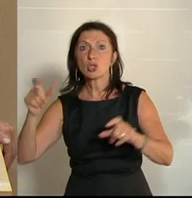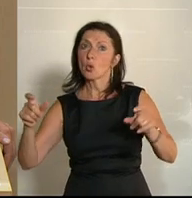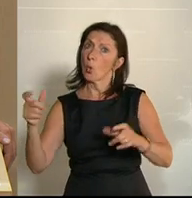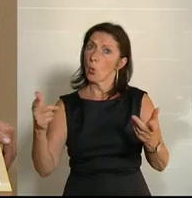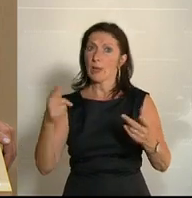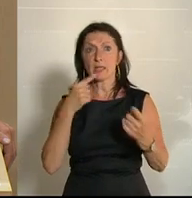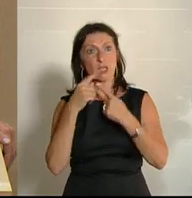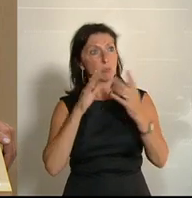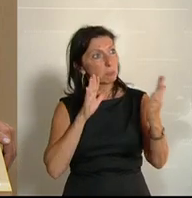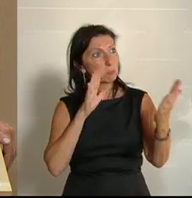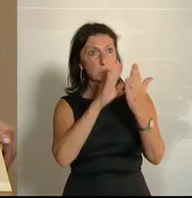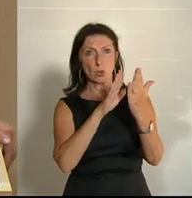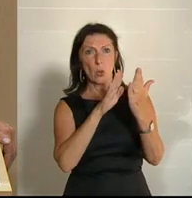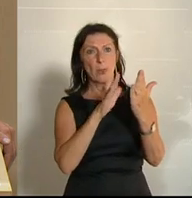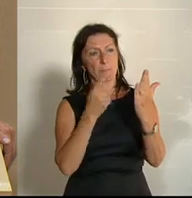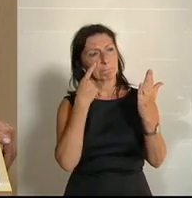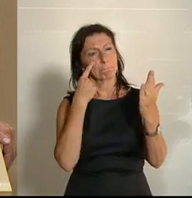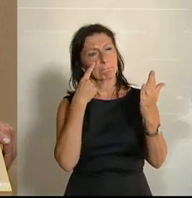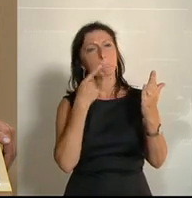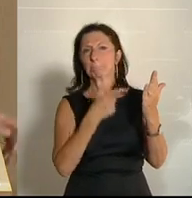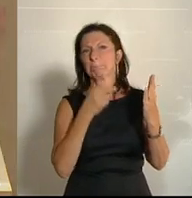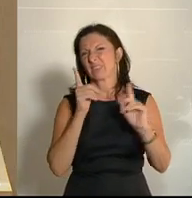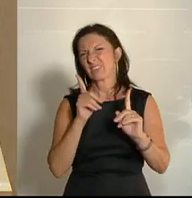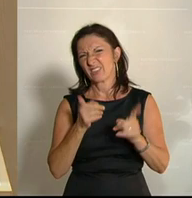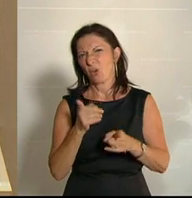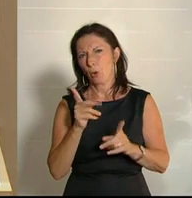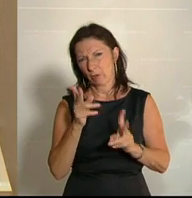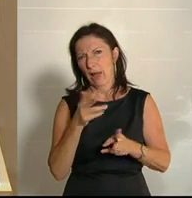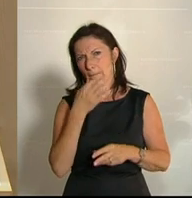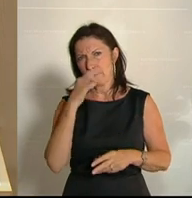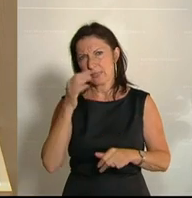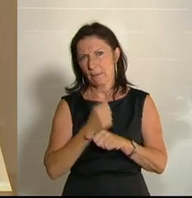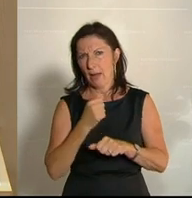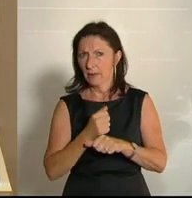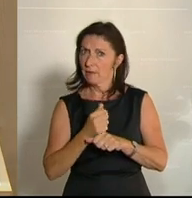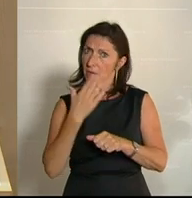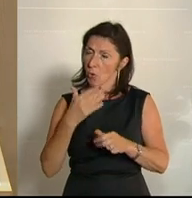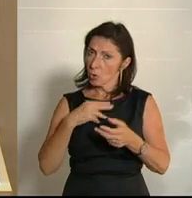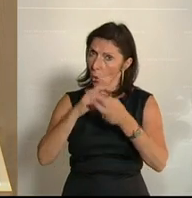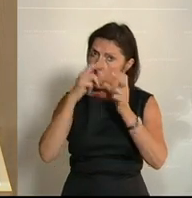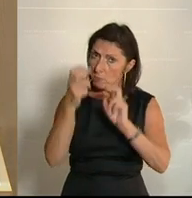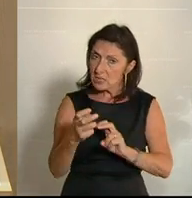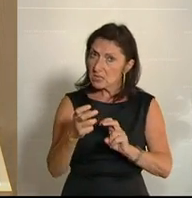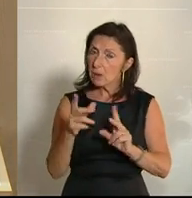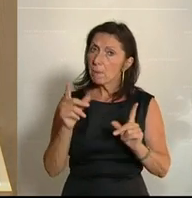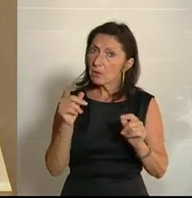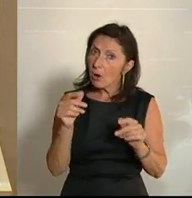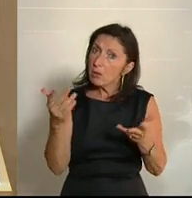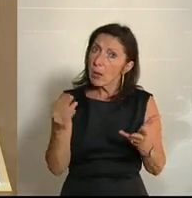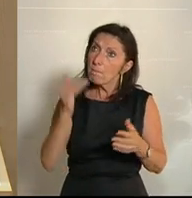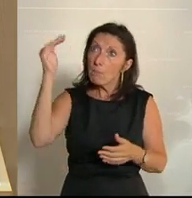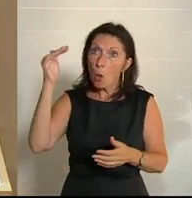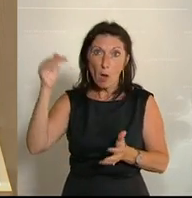außer, dass es da ein Verbesserungspotenzial gibt. Und um das umzusetzen, braucht es eine Vereinfachung für die